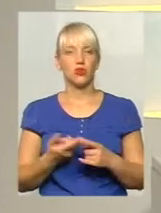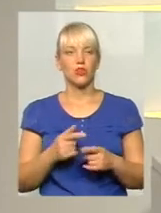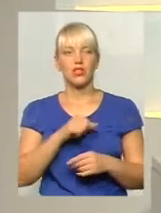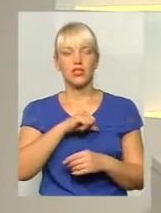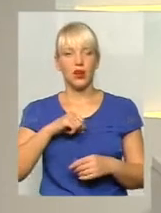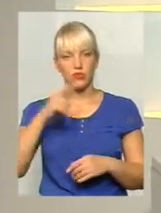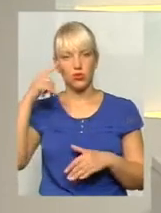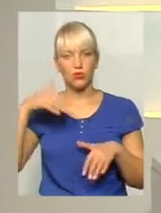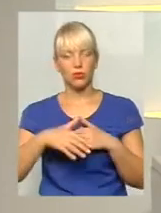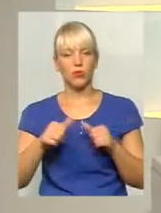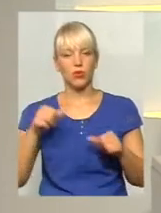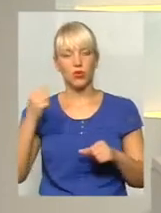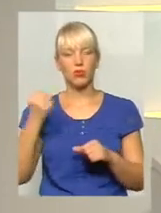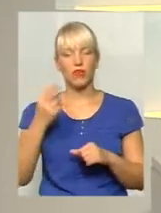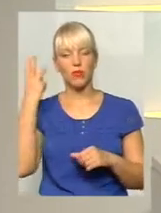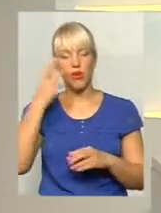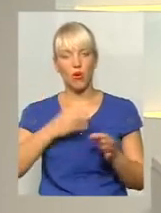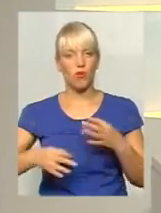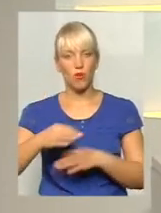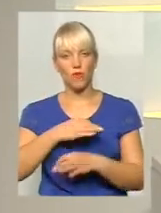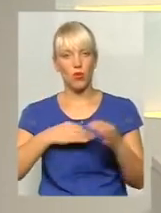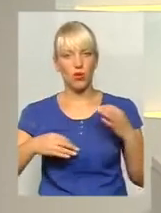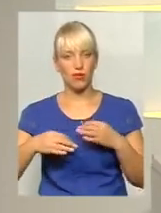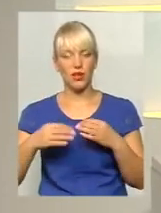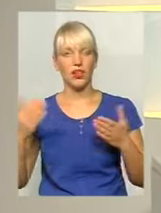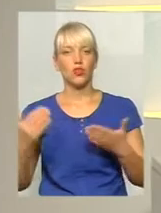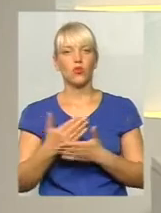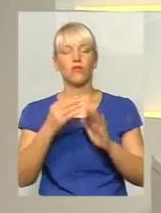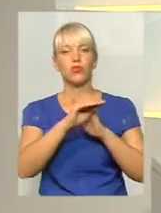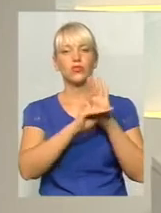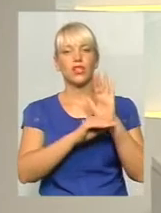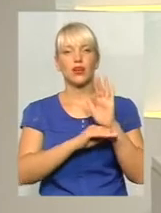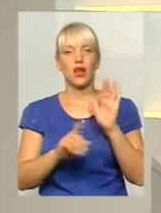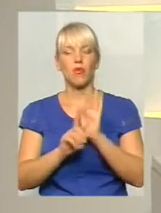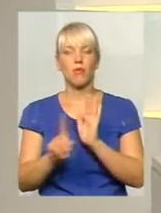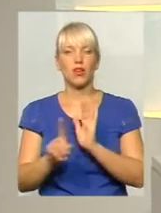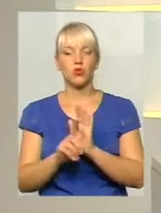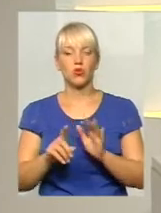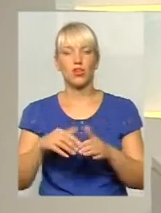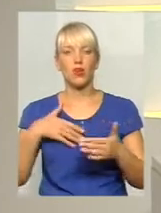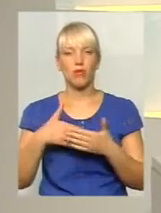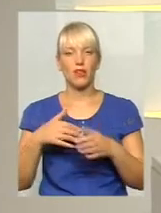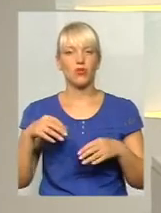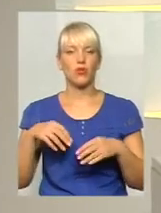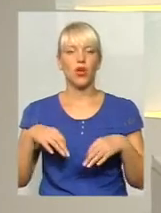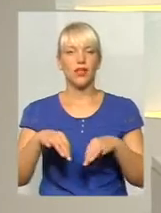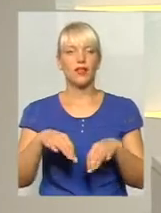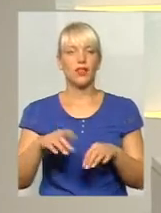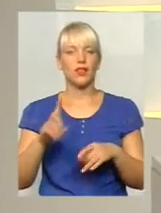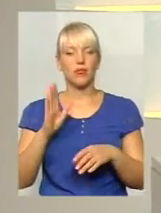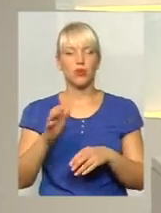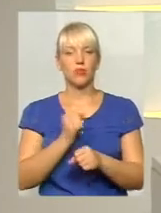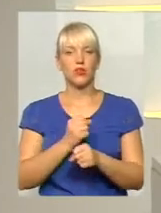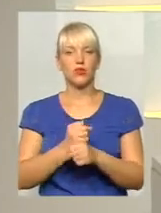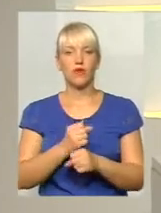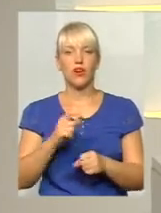зрозуміти. В нових тижнях в Хмельницькому обговорювали нову схему маршрутів громадського транспорту, яка, скоріш за все, запрацює